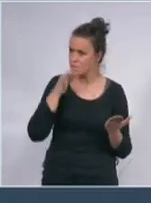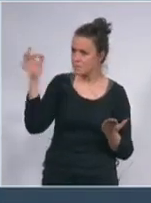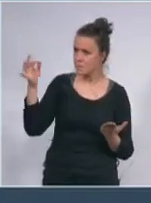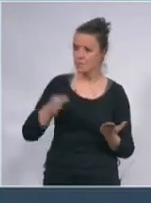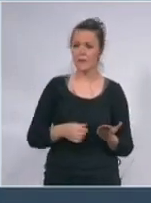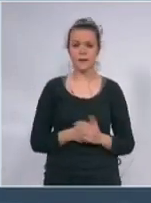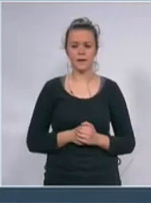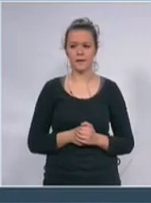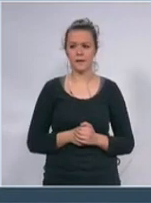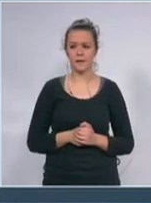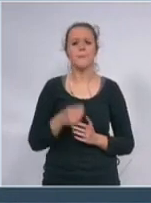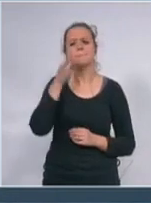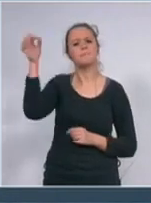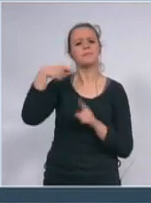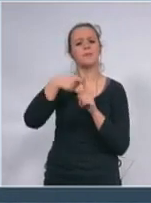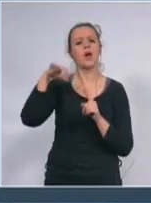Koji ću?